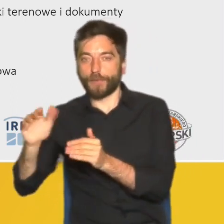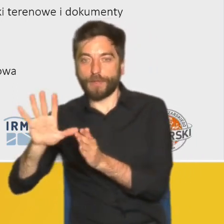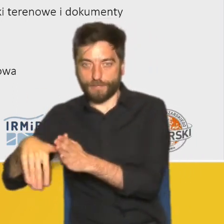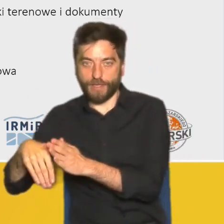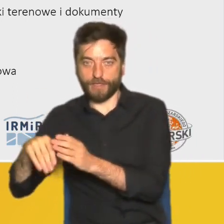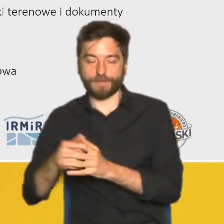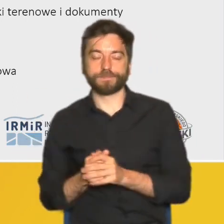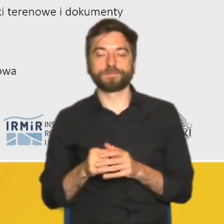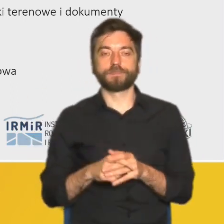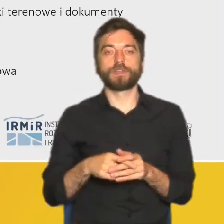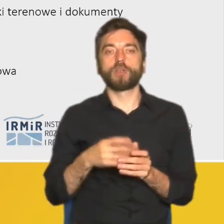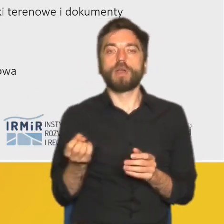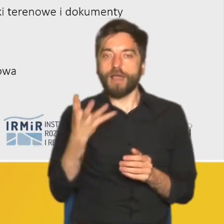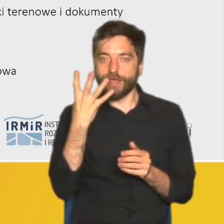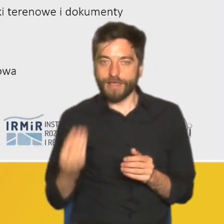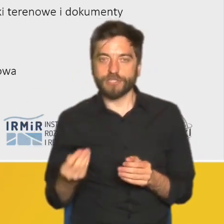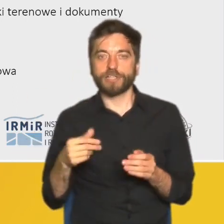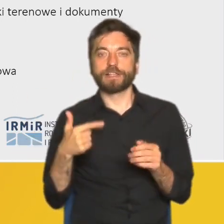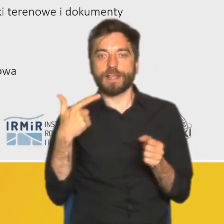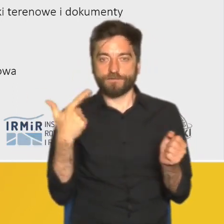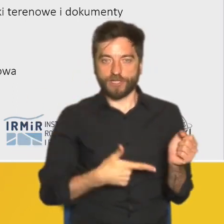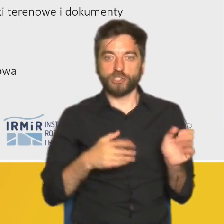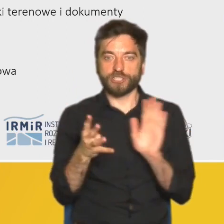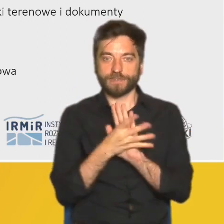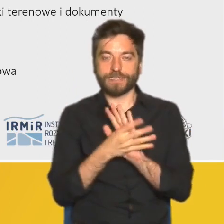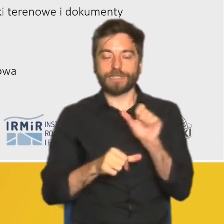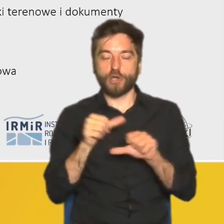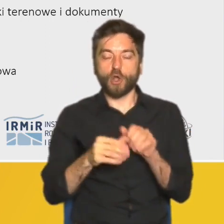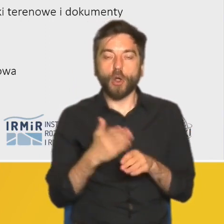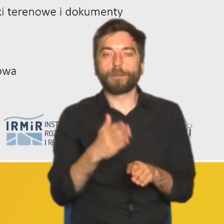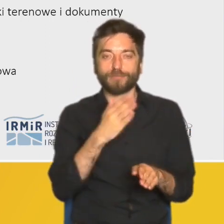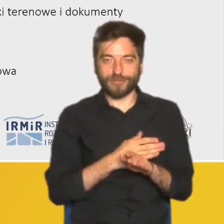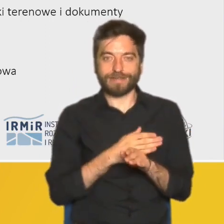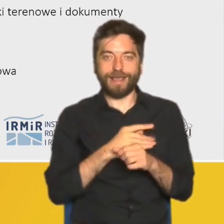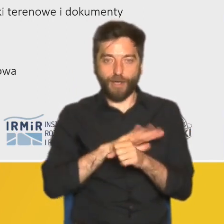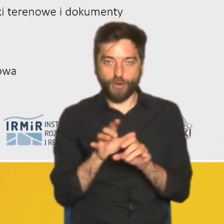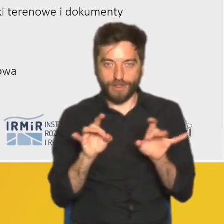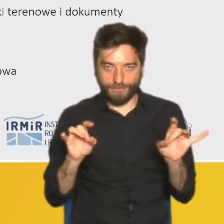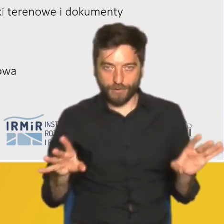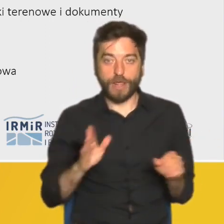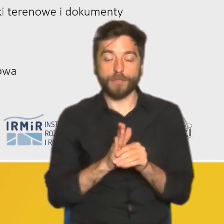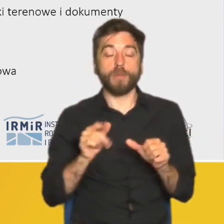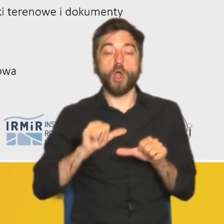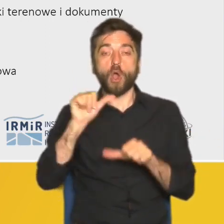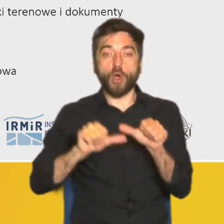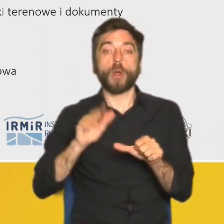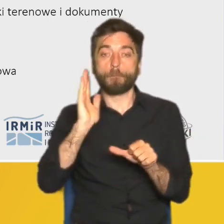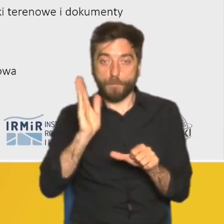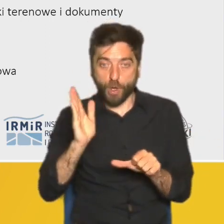przeprowadzaliśmy jesienią 2019 roku, a zatem jeszcze przed pandemią. Rok później na podstawie tychże badań